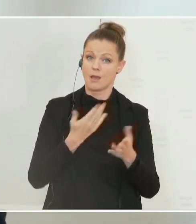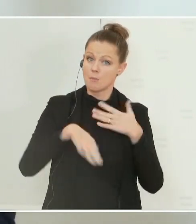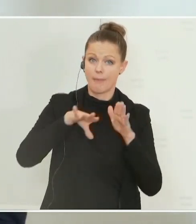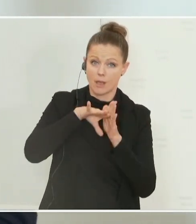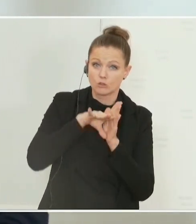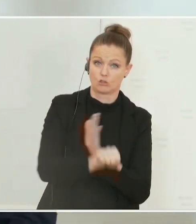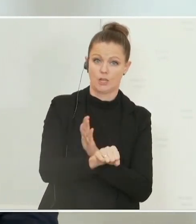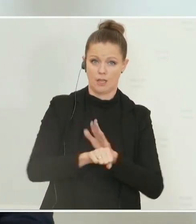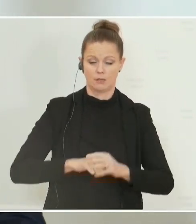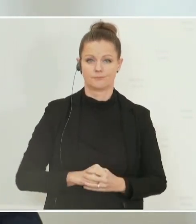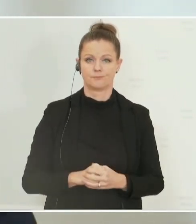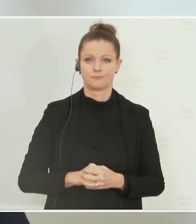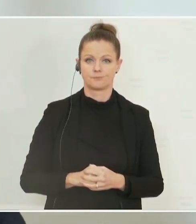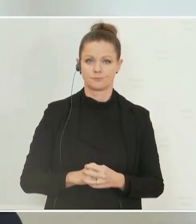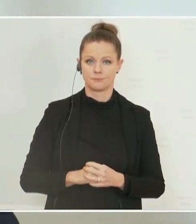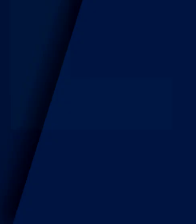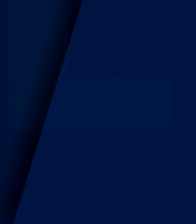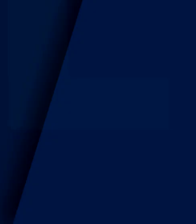Maßnahmen punktuell zu setzen.